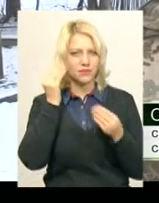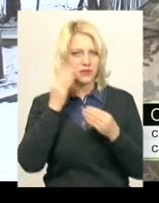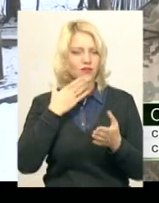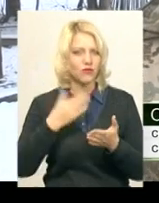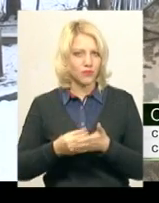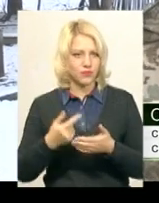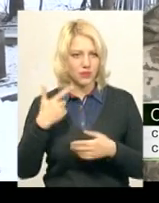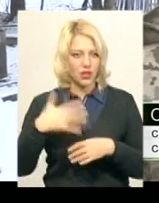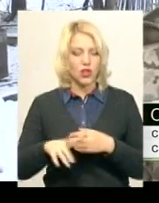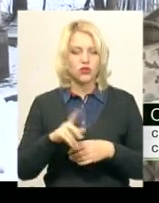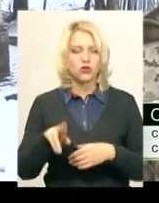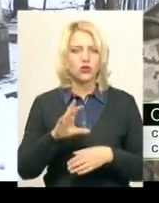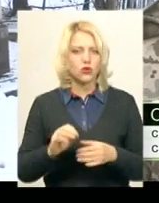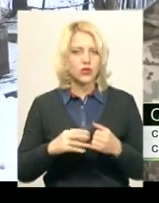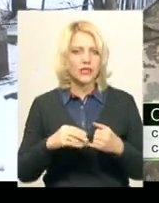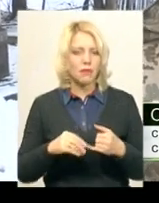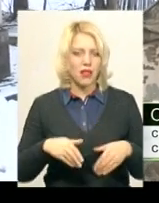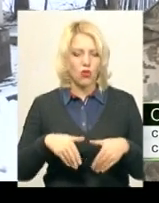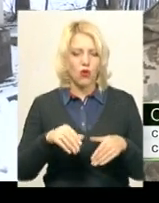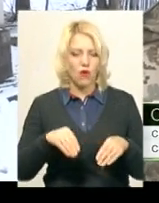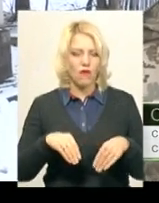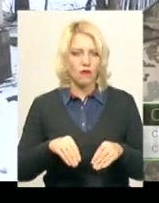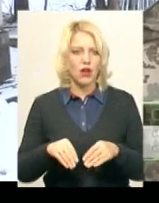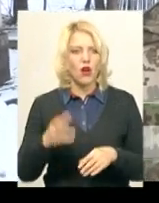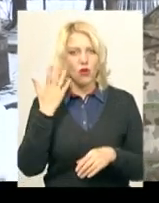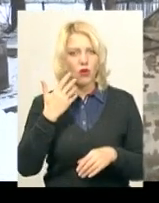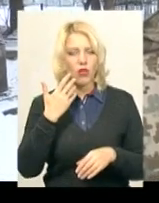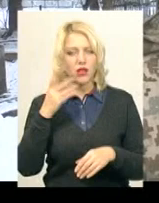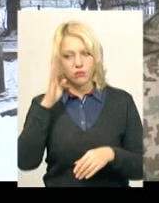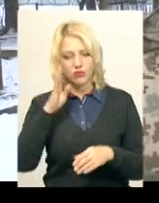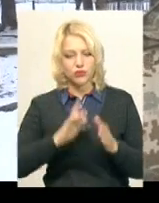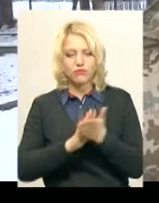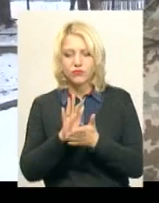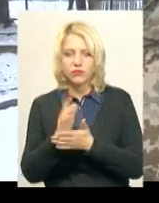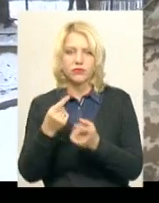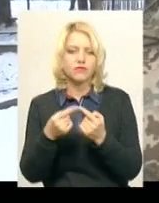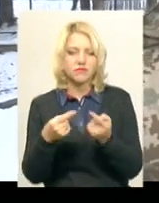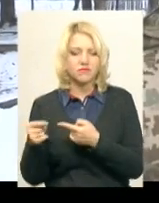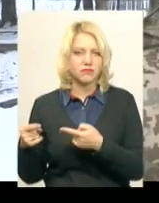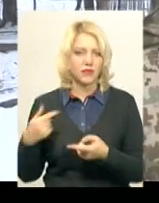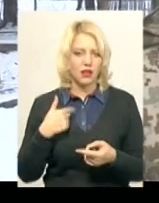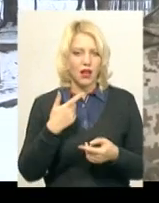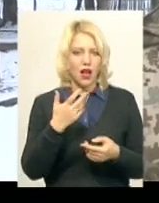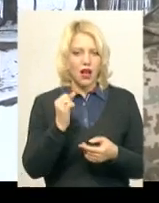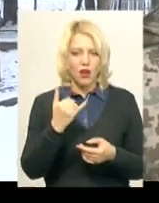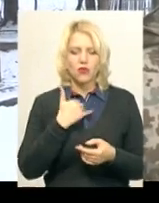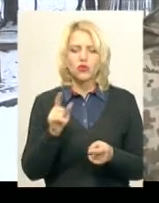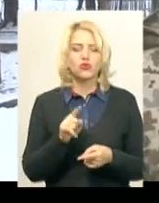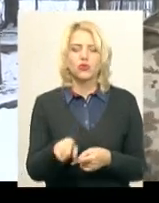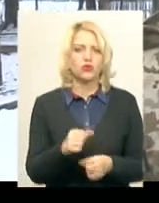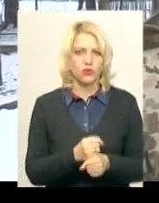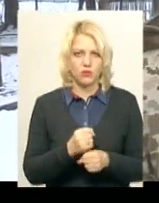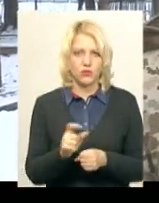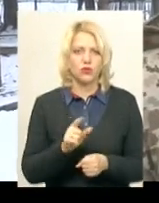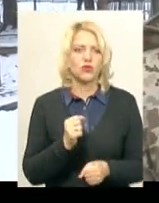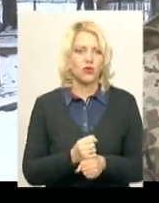Щодо земельного виробництва, першого моменту, коли почав пророщувати, то багато було здивування, робить. Але питання не було, чи